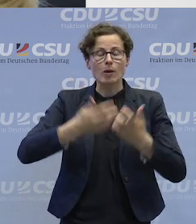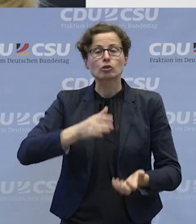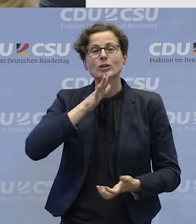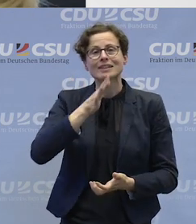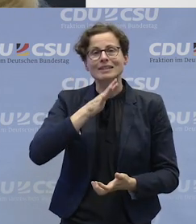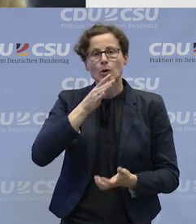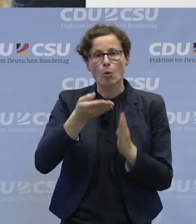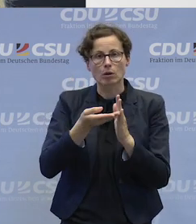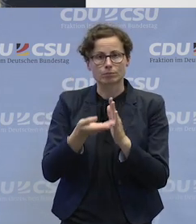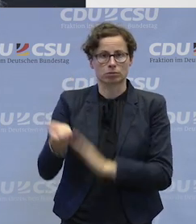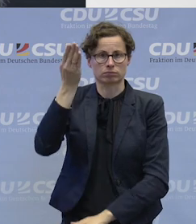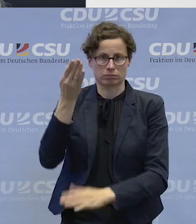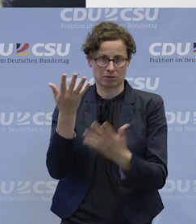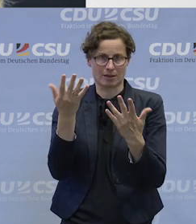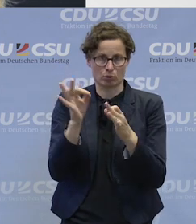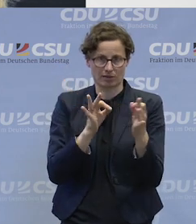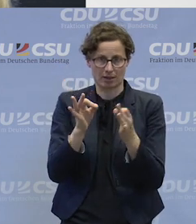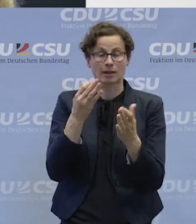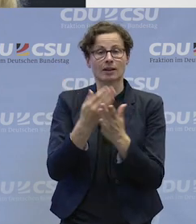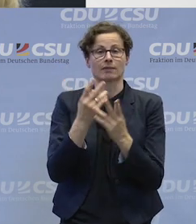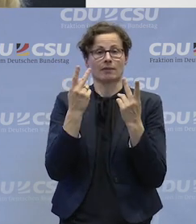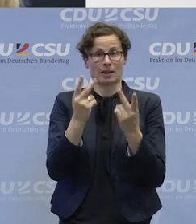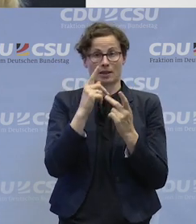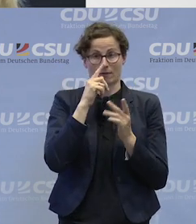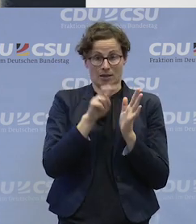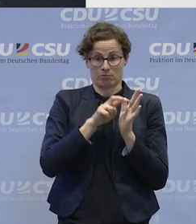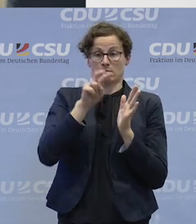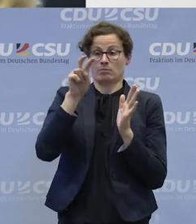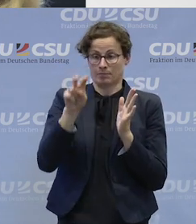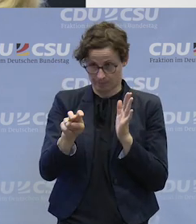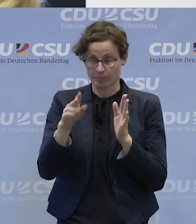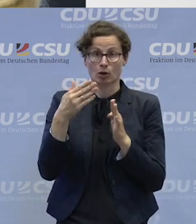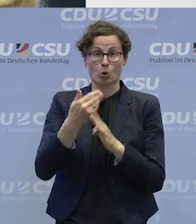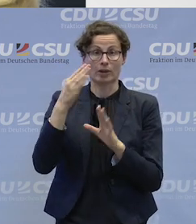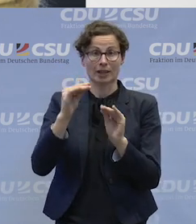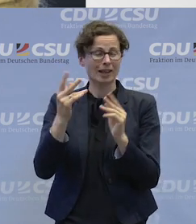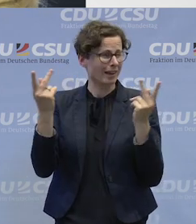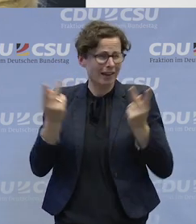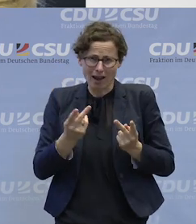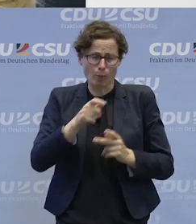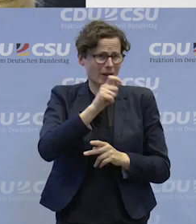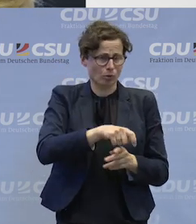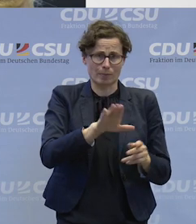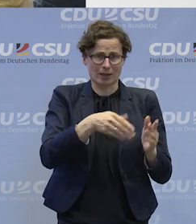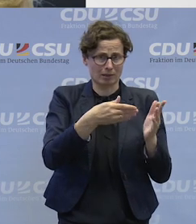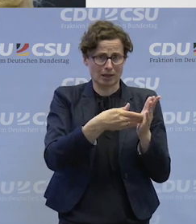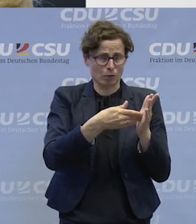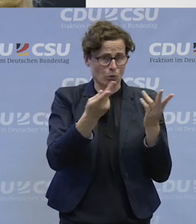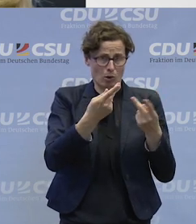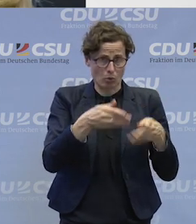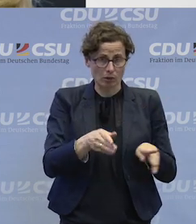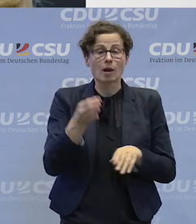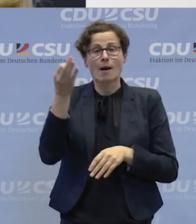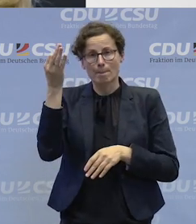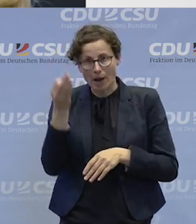Einarbeitung in die neue Tätigkeit gehören und ganz besonders für